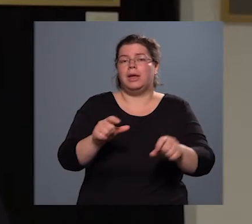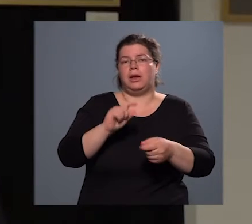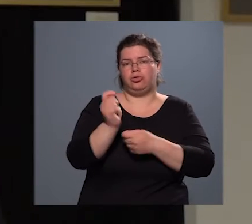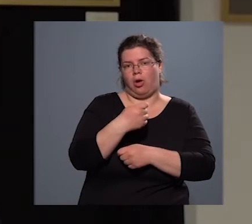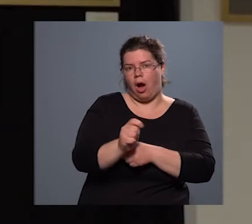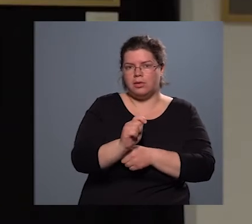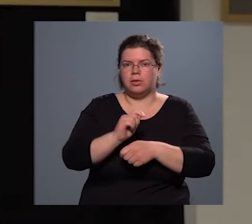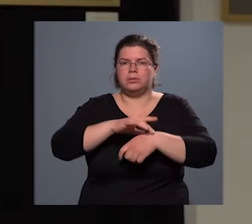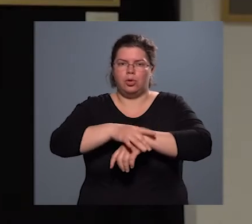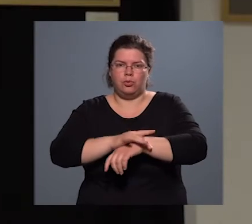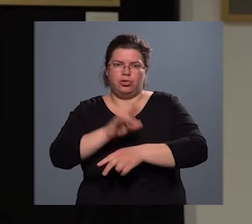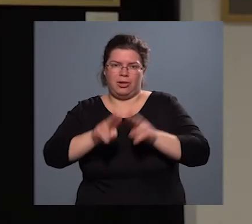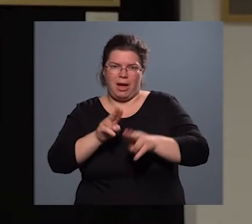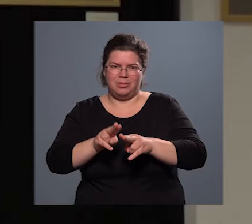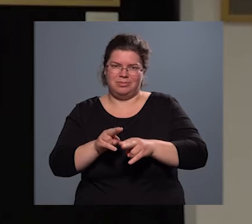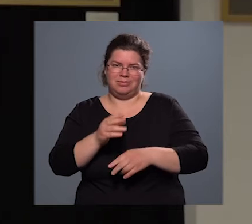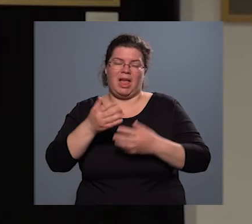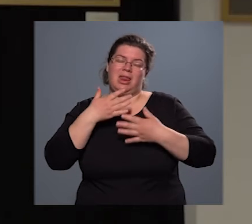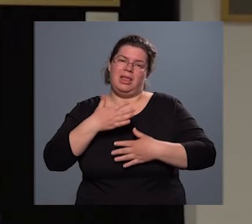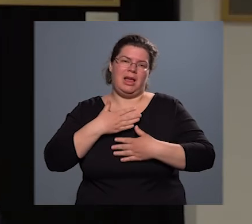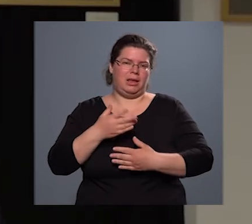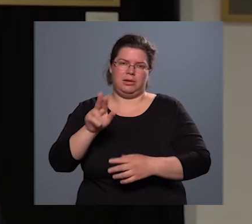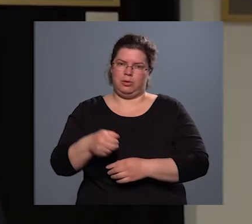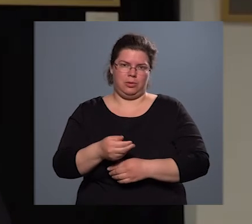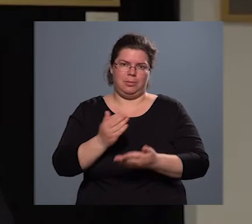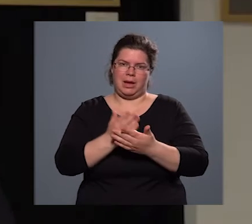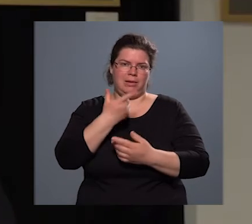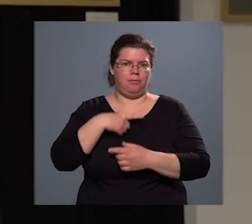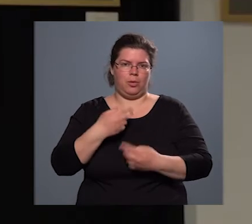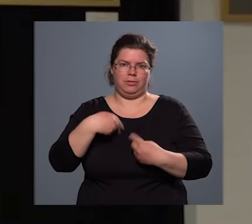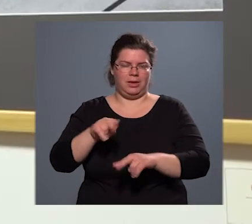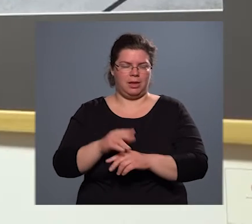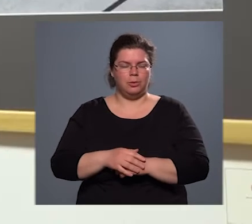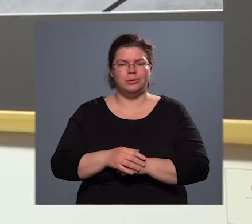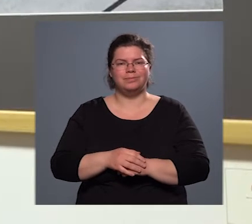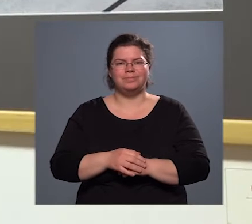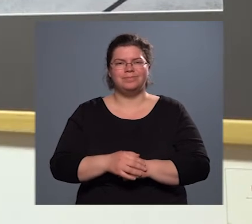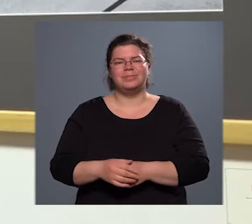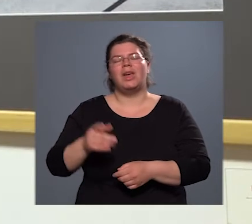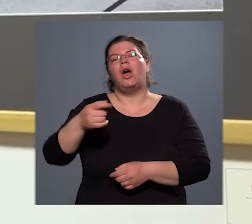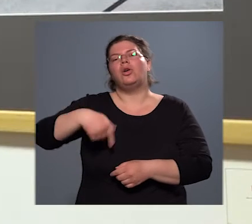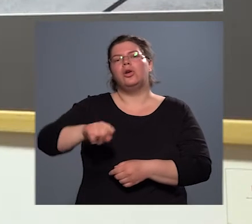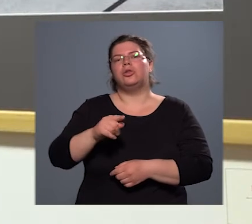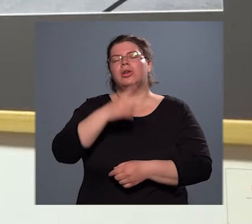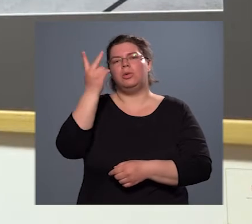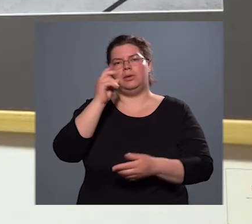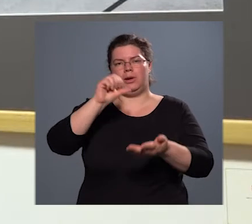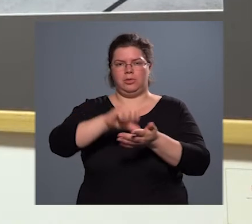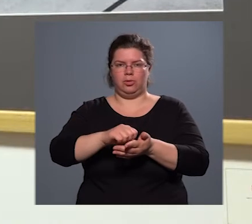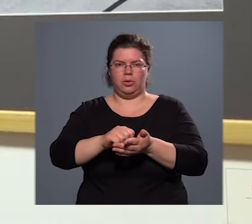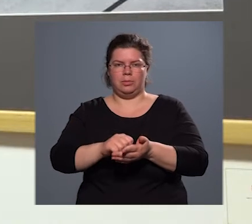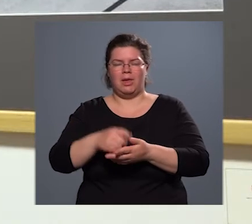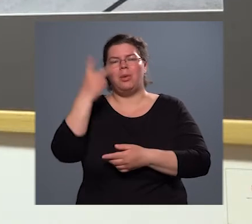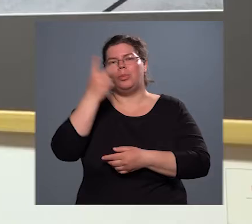lélegeztetőgépről már nem volt visszaút. A Körösi Kultúrális Központ művészi érzékű, rajztanári